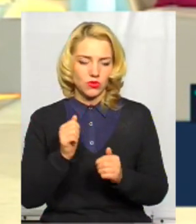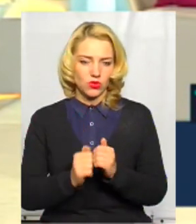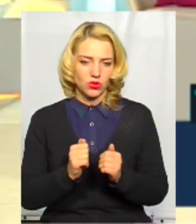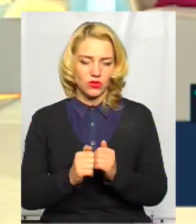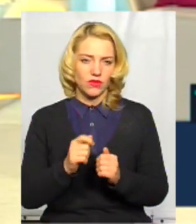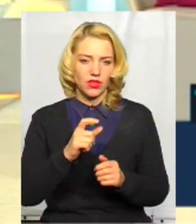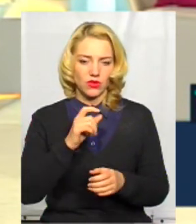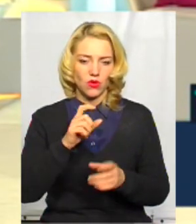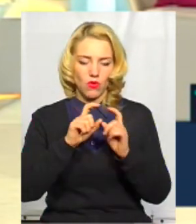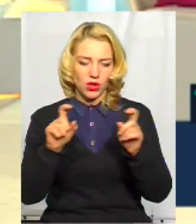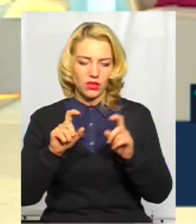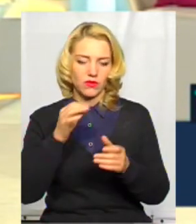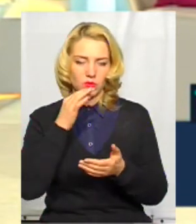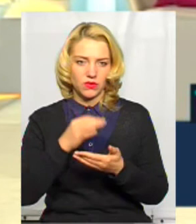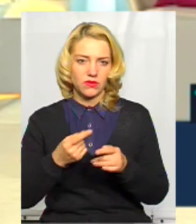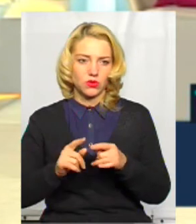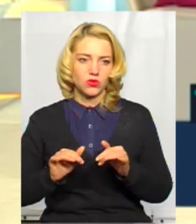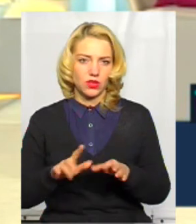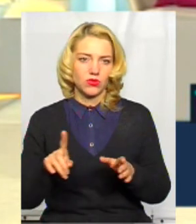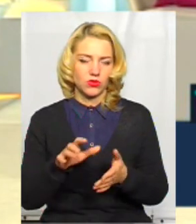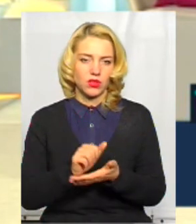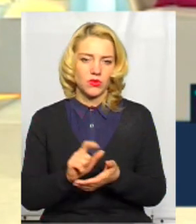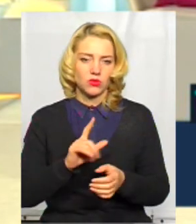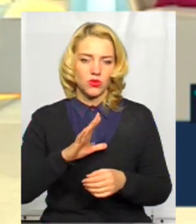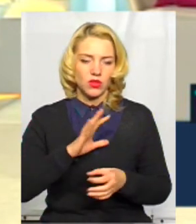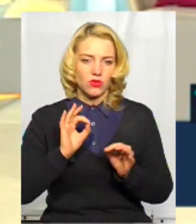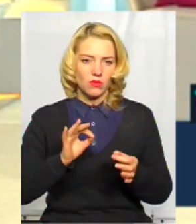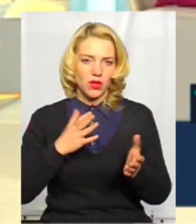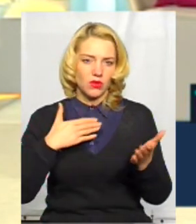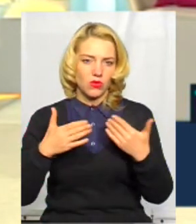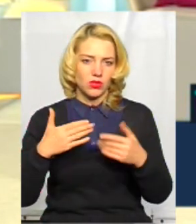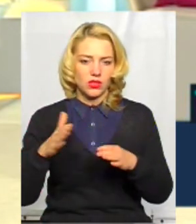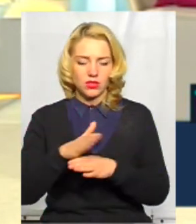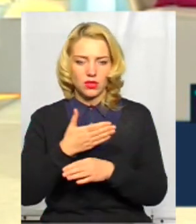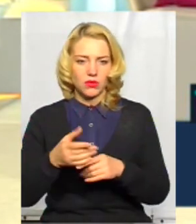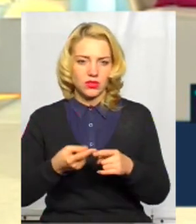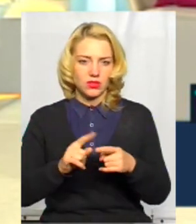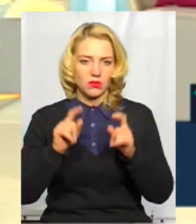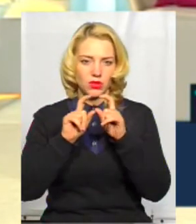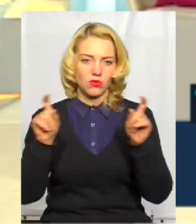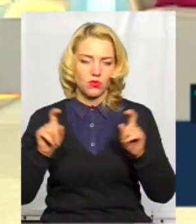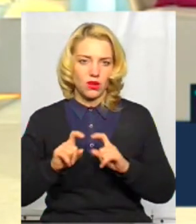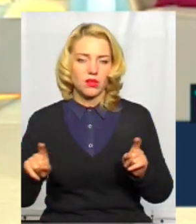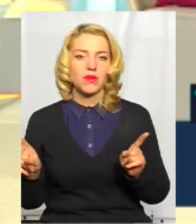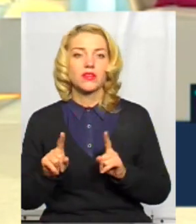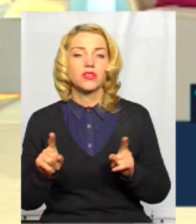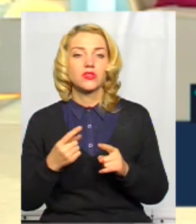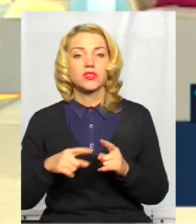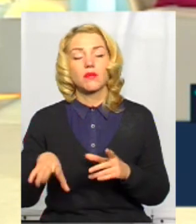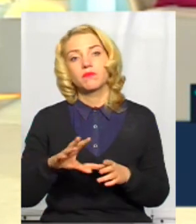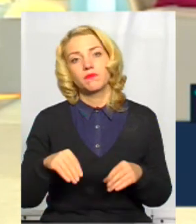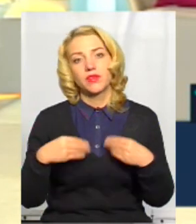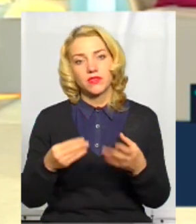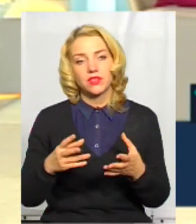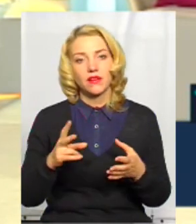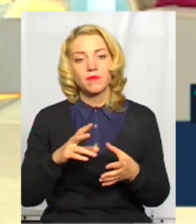відповідав за ту ділянку, якою він займається, щоб була нормальна координація діяльності між цими органами. І це все призведе в